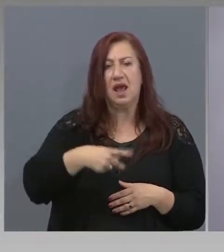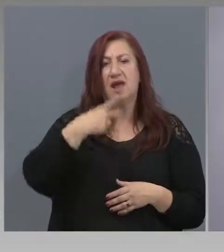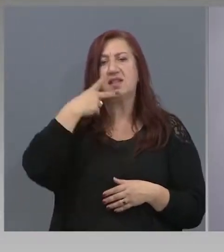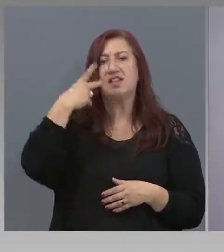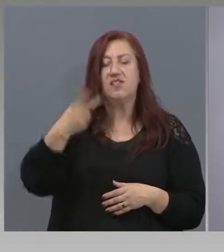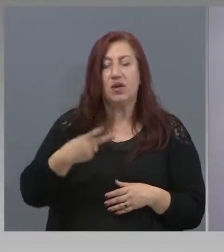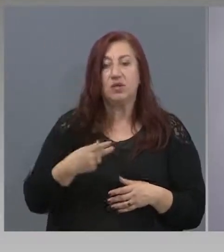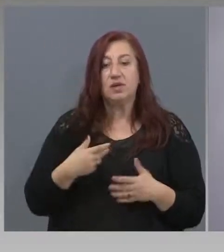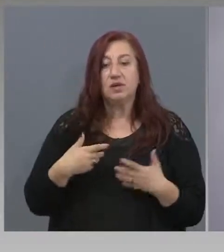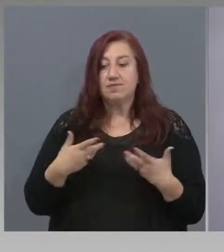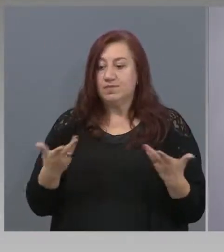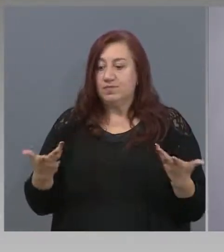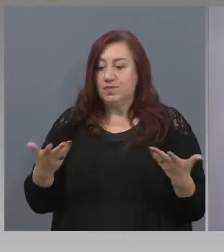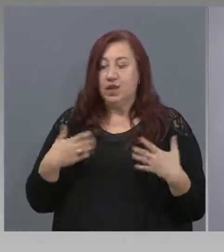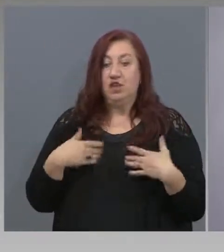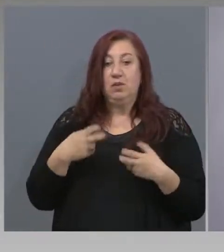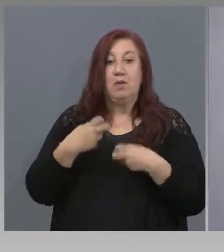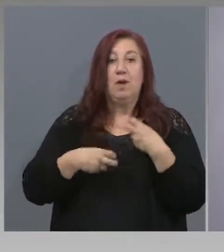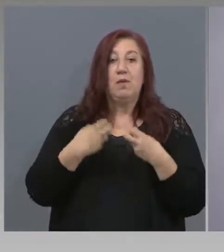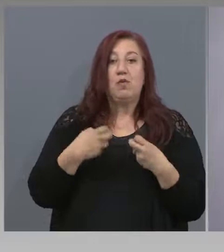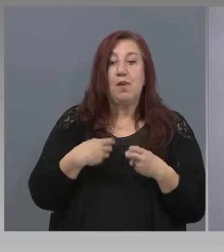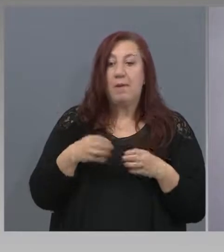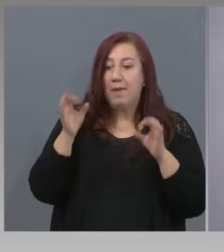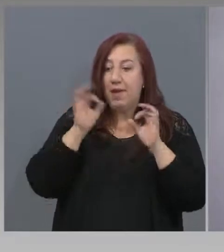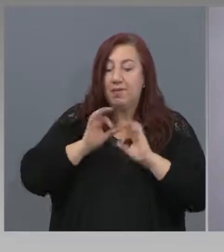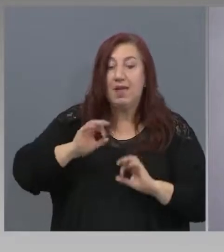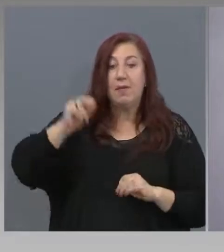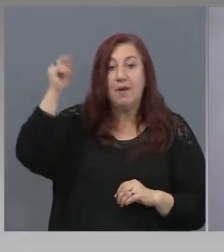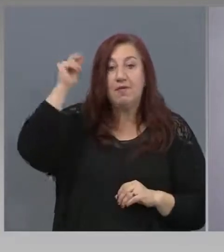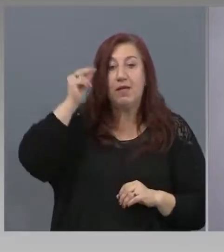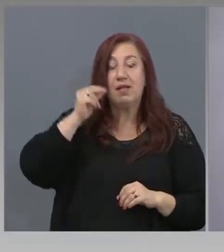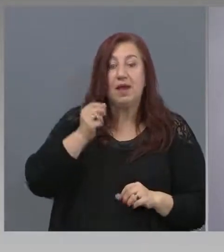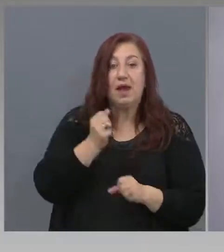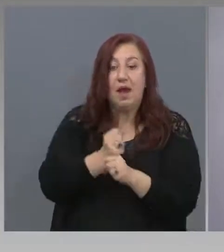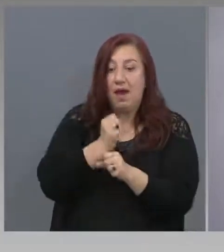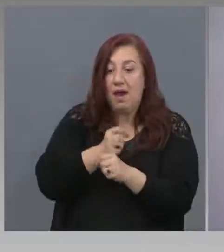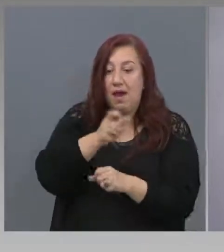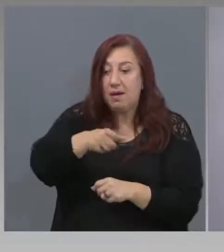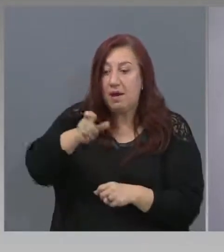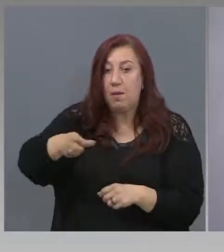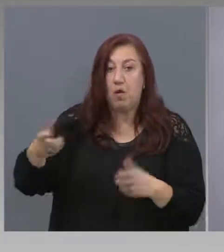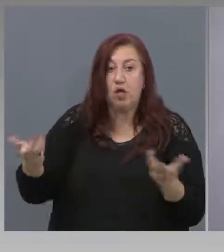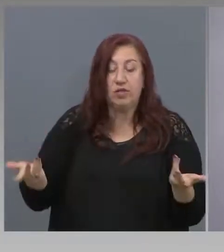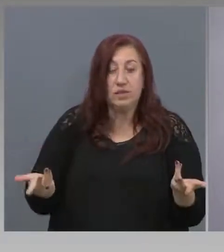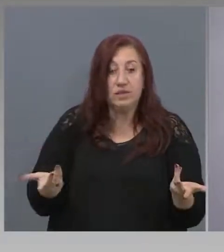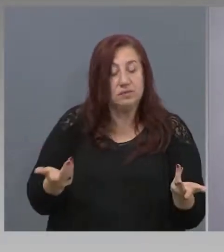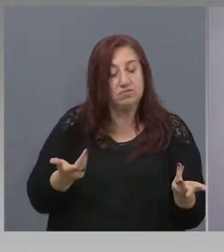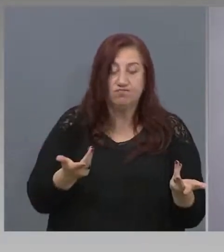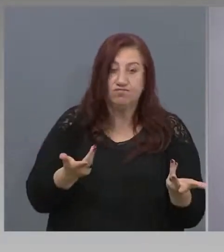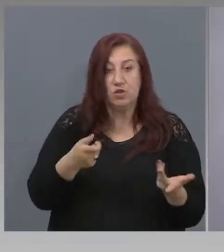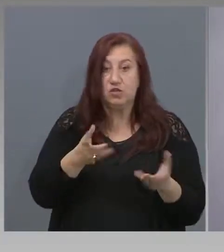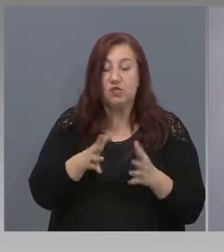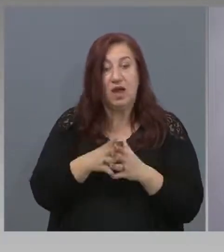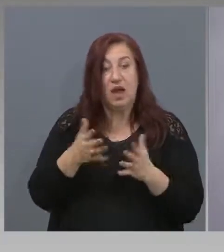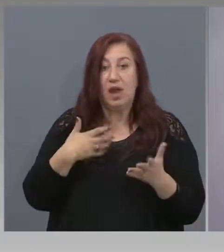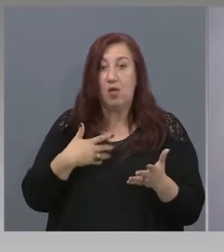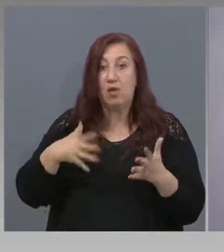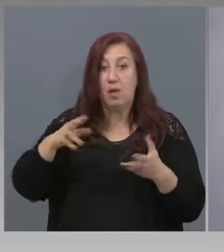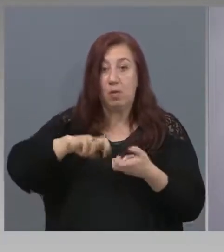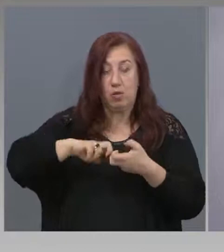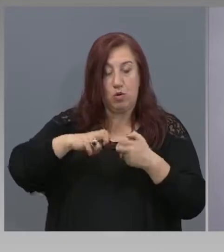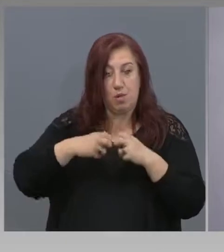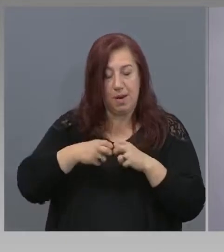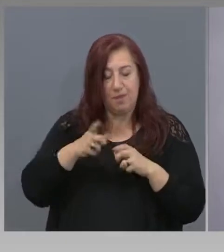ще се окажем пред нов проблем с работната ръка, такъв какъвто някои от отрасите в економиката имаха и до преди кризата. По